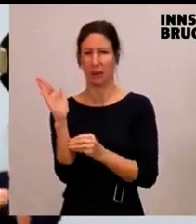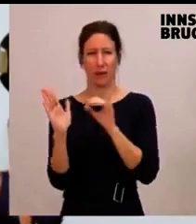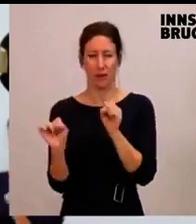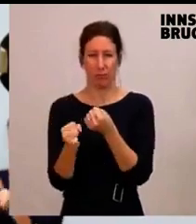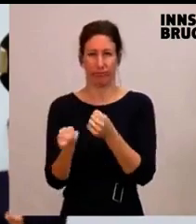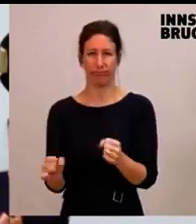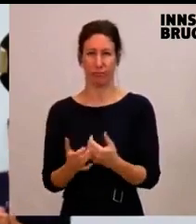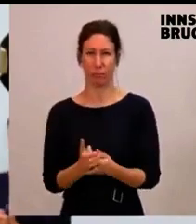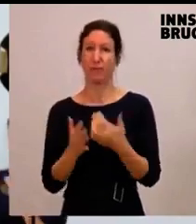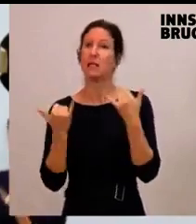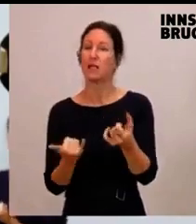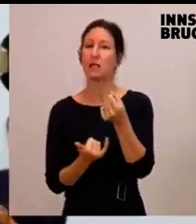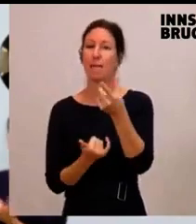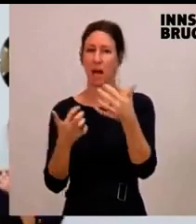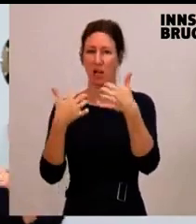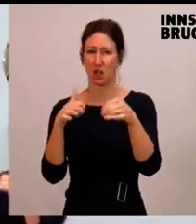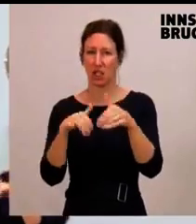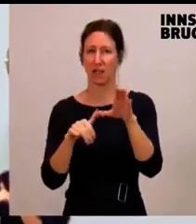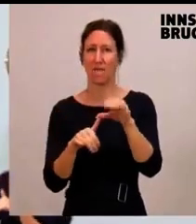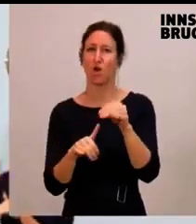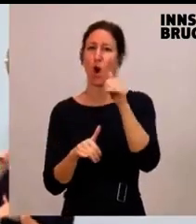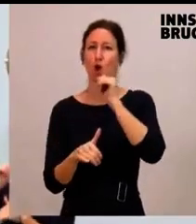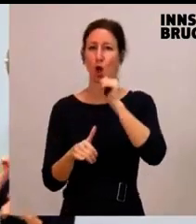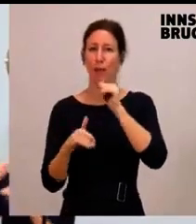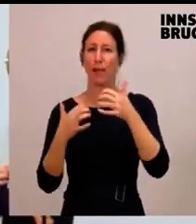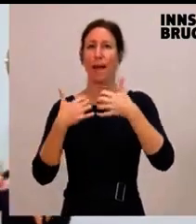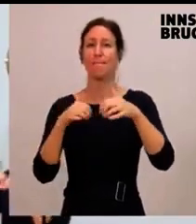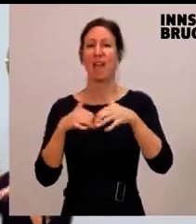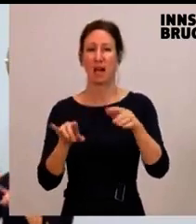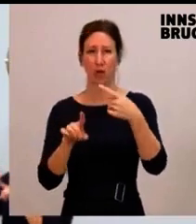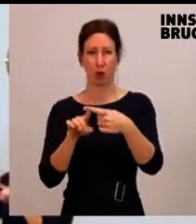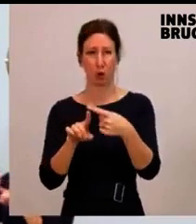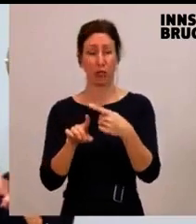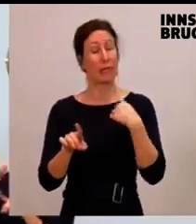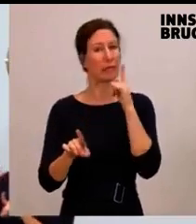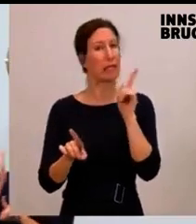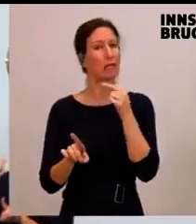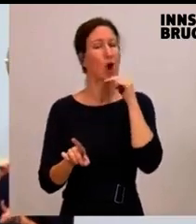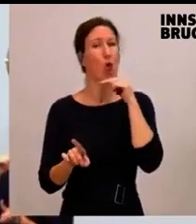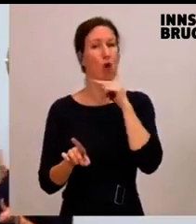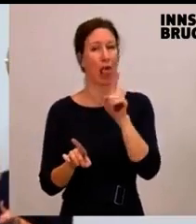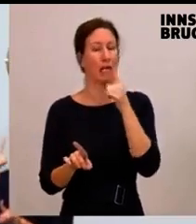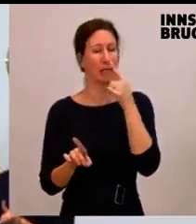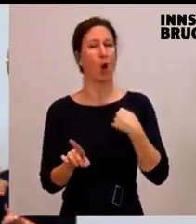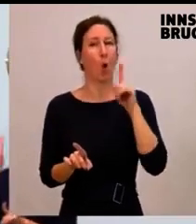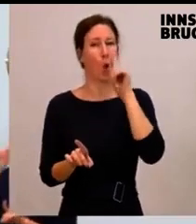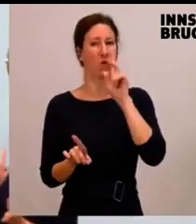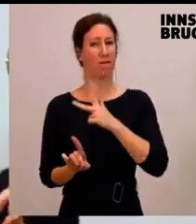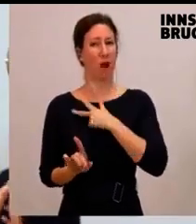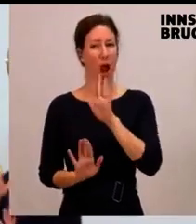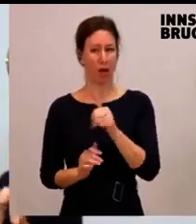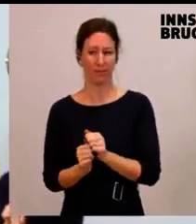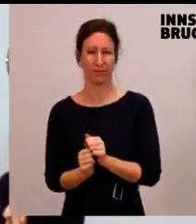jetzt ein paar Geschichten von der grünen Märchenstunde. Ich sage nicht Lügen, ich sage Unwahrheiten. Erste Unwahrheit. Kfz